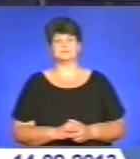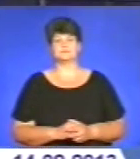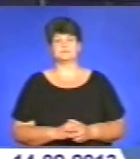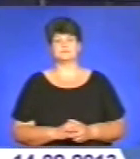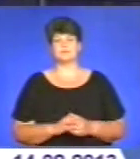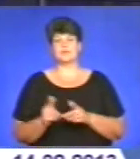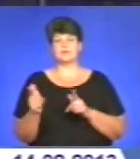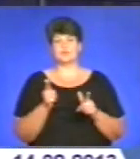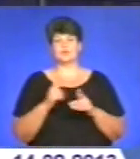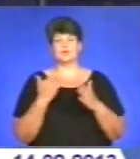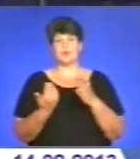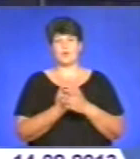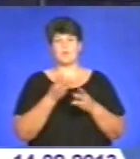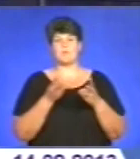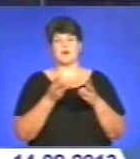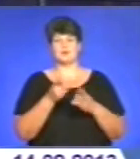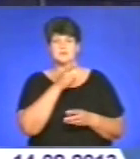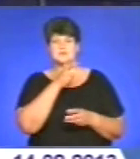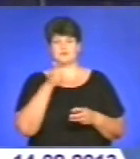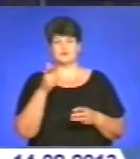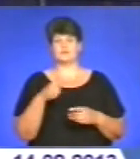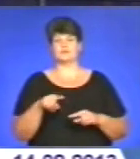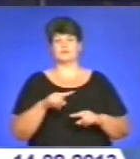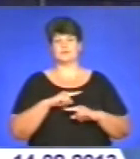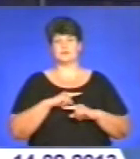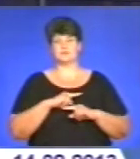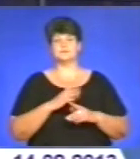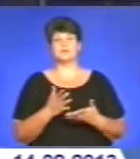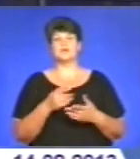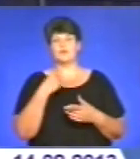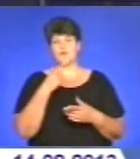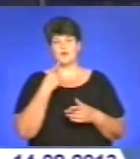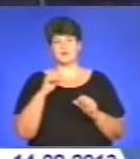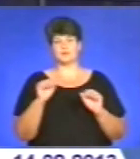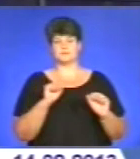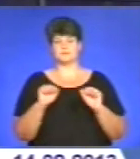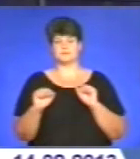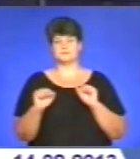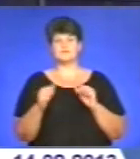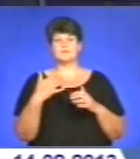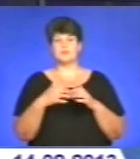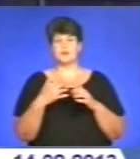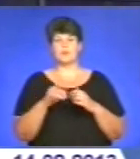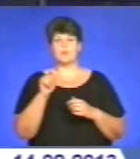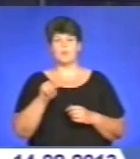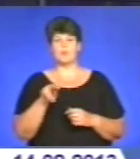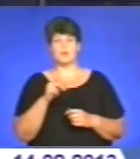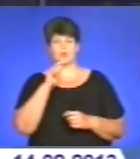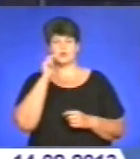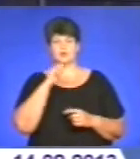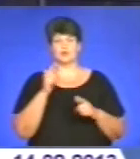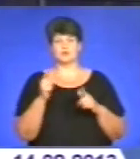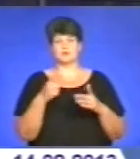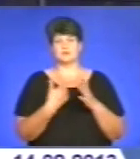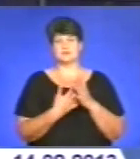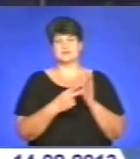Підготовка до нового опалювального сезону на фінішній прямій, запевняють урядовці. В середньому по країні готовність на рівні